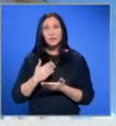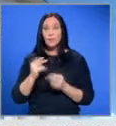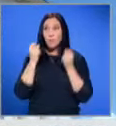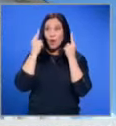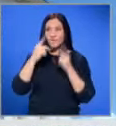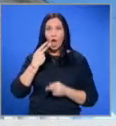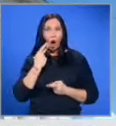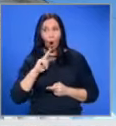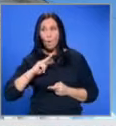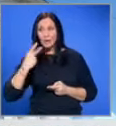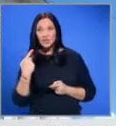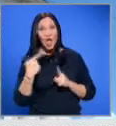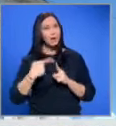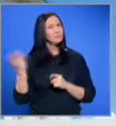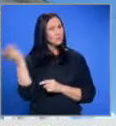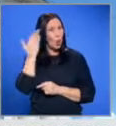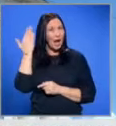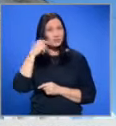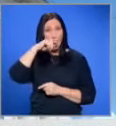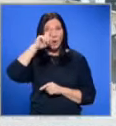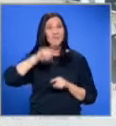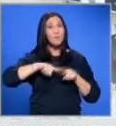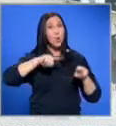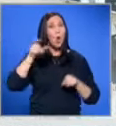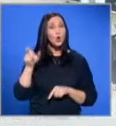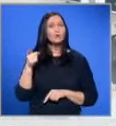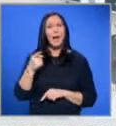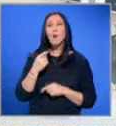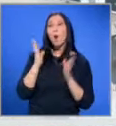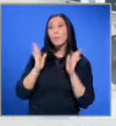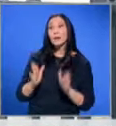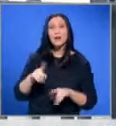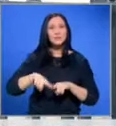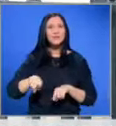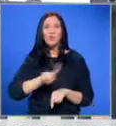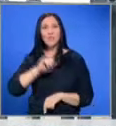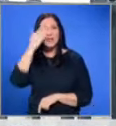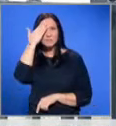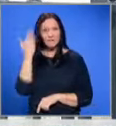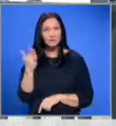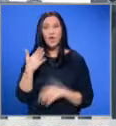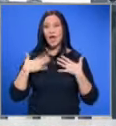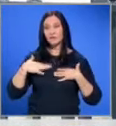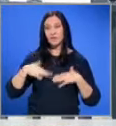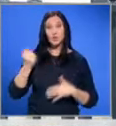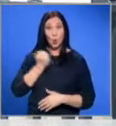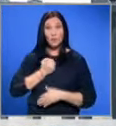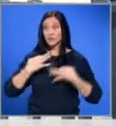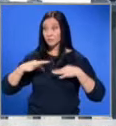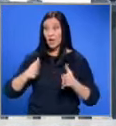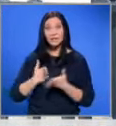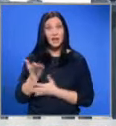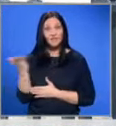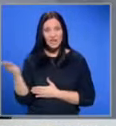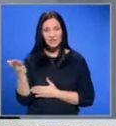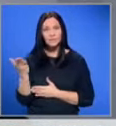към тогавашния главен прокурор, в което той определя присъдата като очевидна несправедливост. Физическия обиец е на свобода и е сред вас.